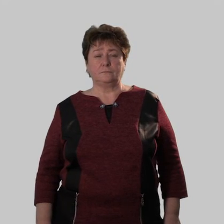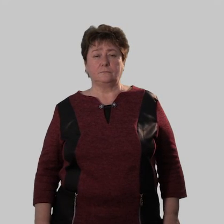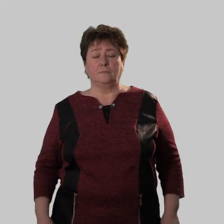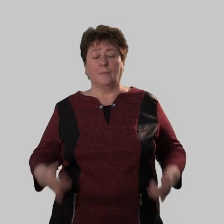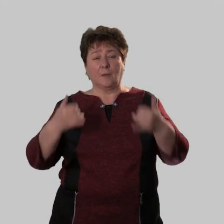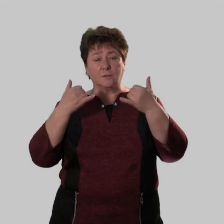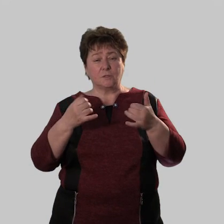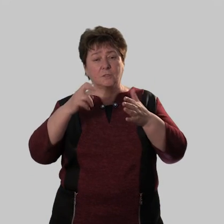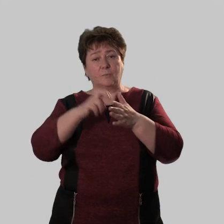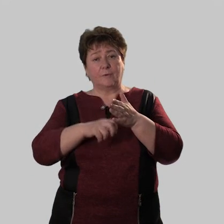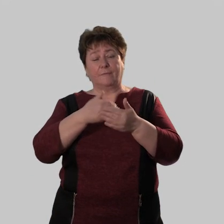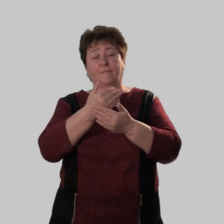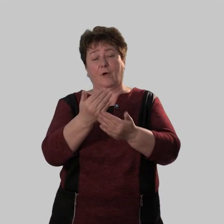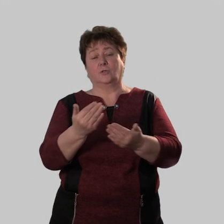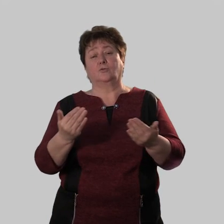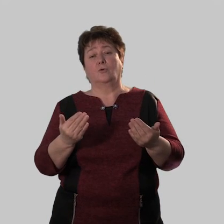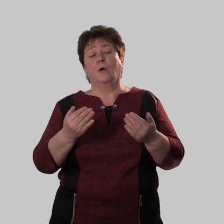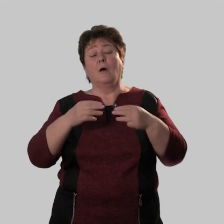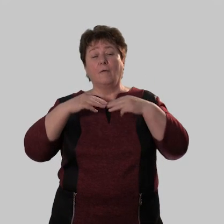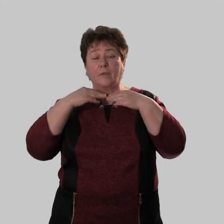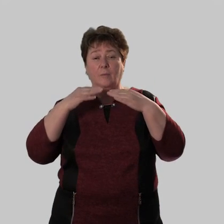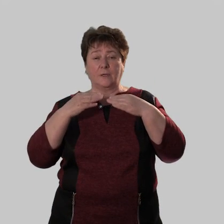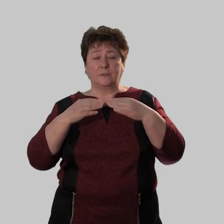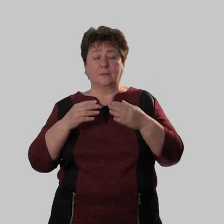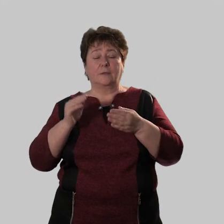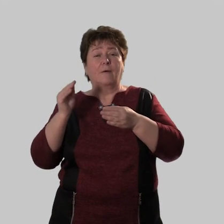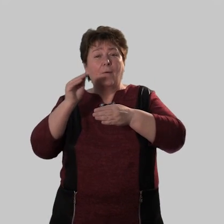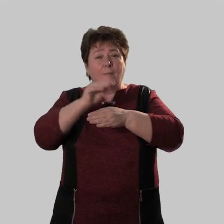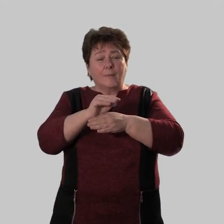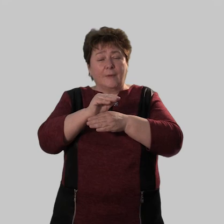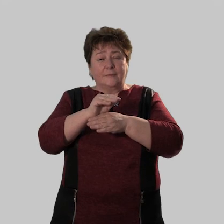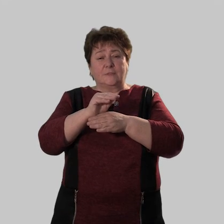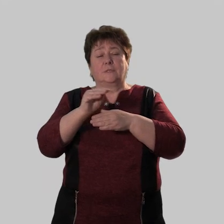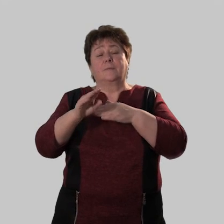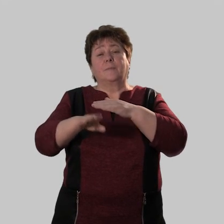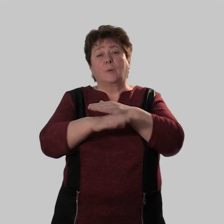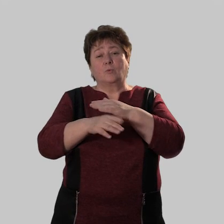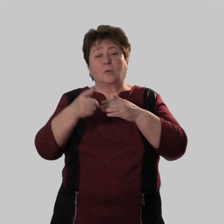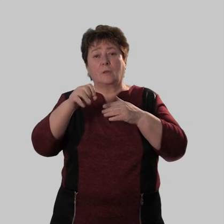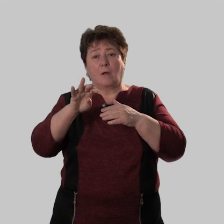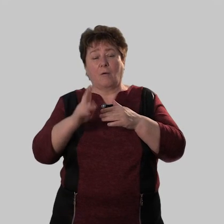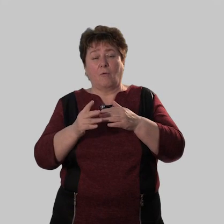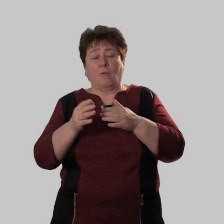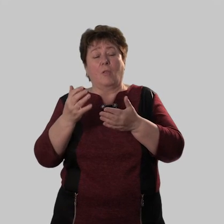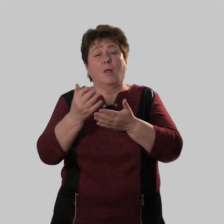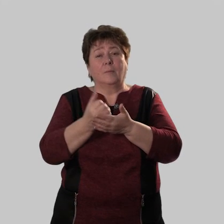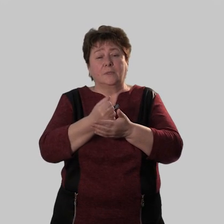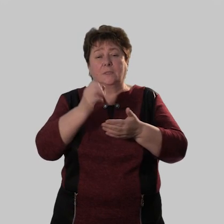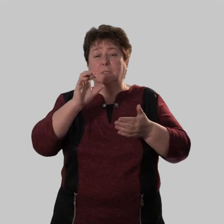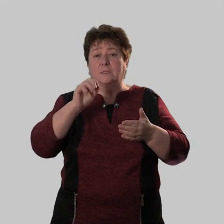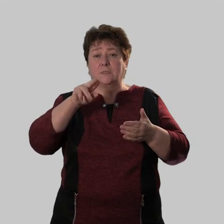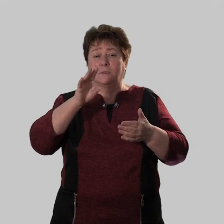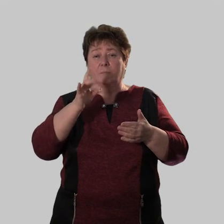А теперь проверим вашу внимательность. Вставьте пропущенные глаголы и определите